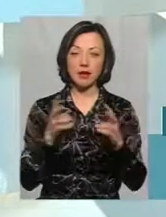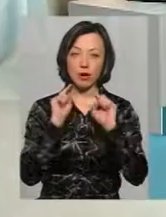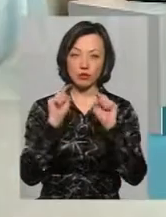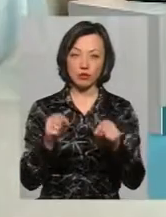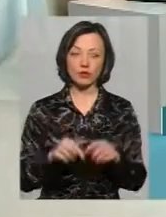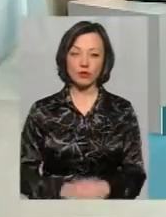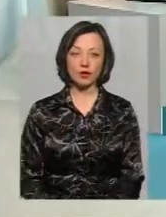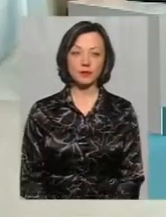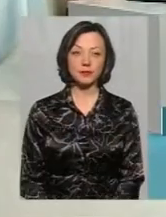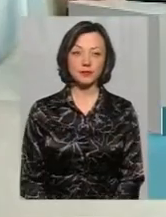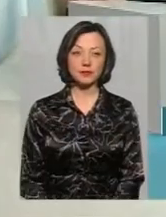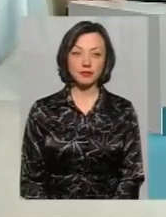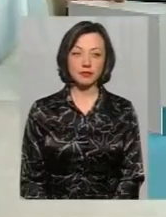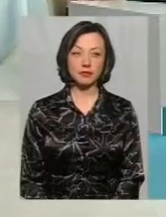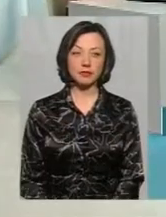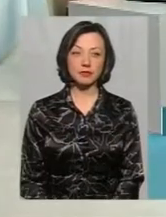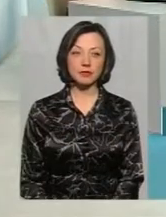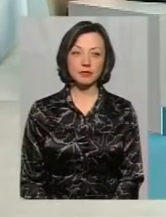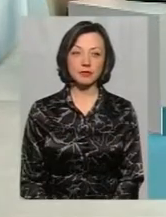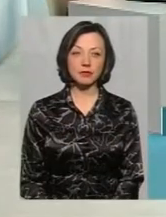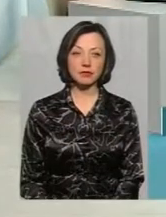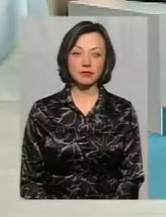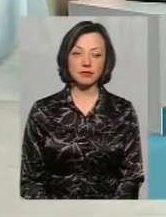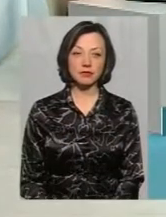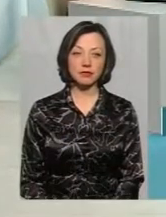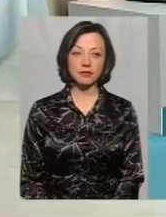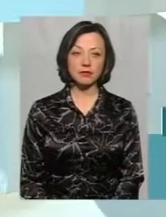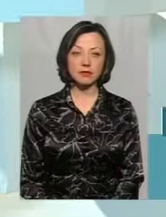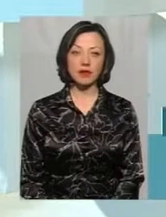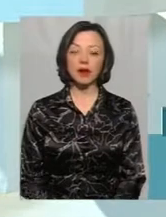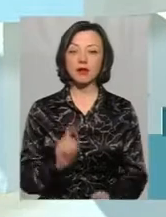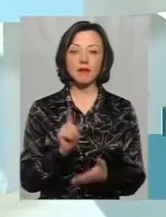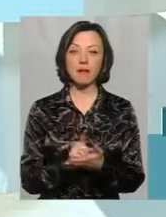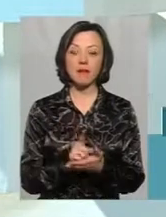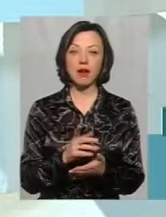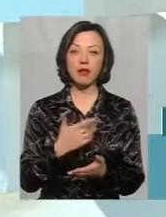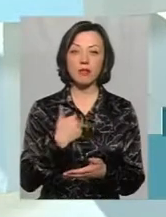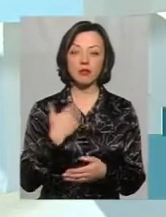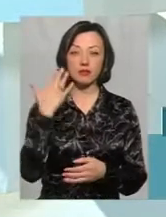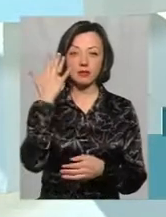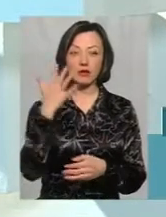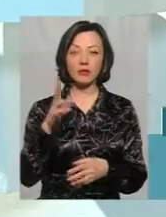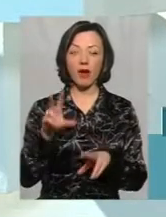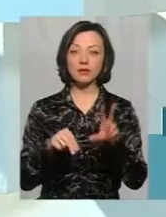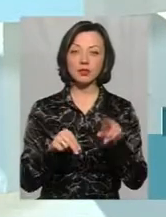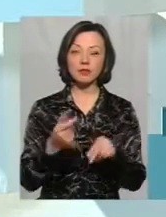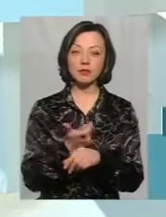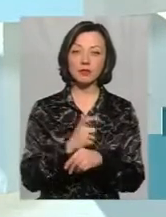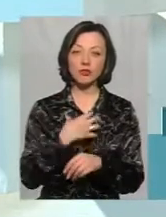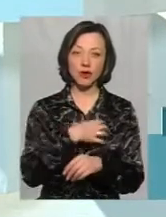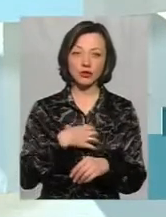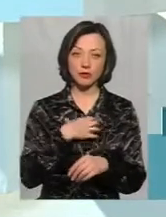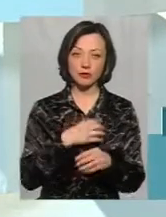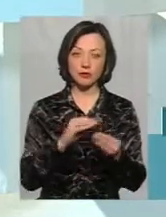акцентувати увагу. Адже наша організація, безпосередньо, немало проводить, я вважаю, більш важливіших